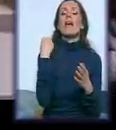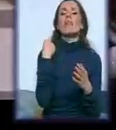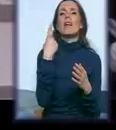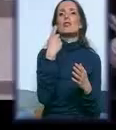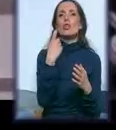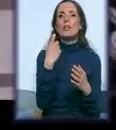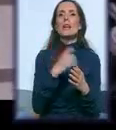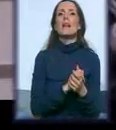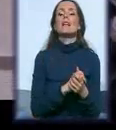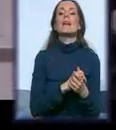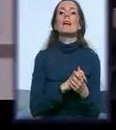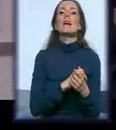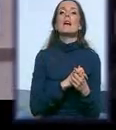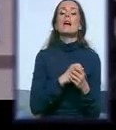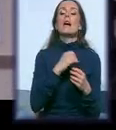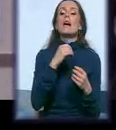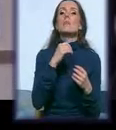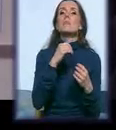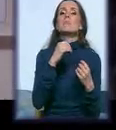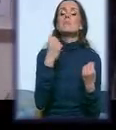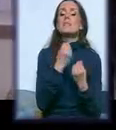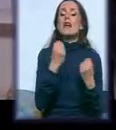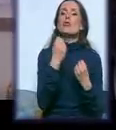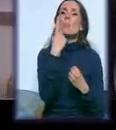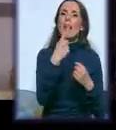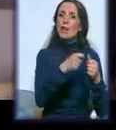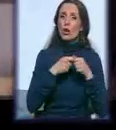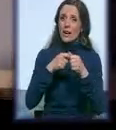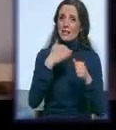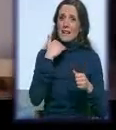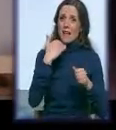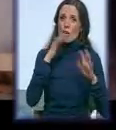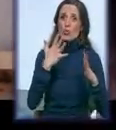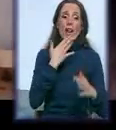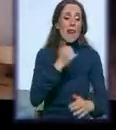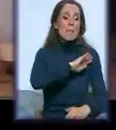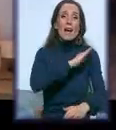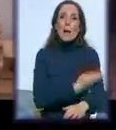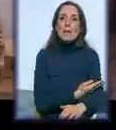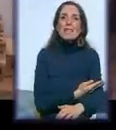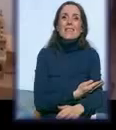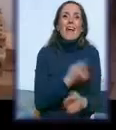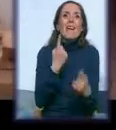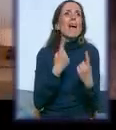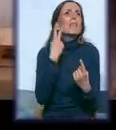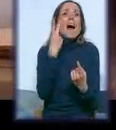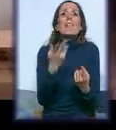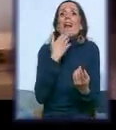pet, da vam dajte. Na primjer. I zašto bi jedna organizacija, ako možda i nema kapacita da se predstaviti u dva dana,